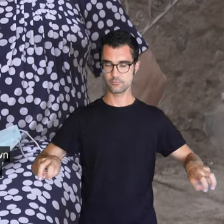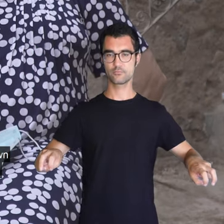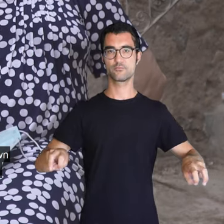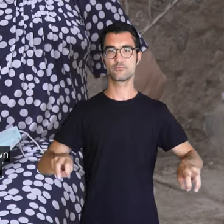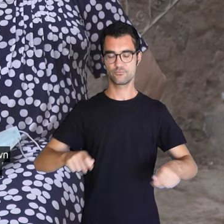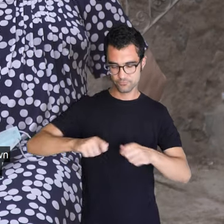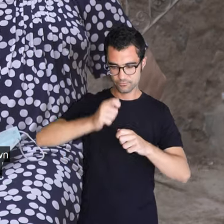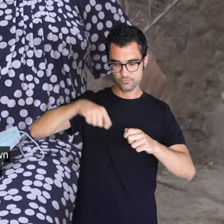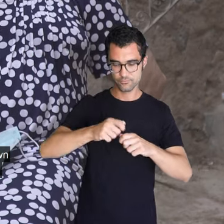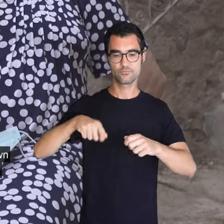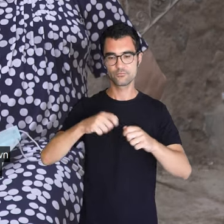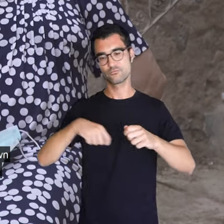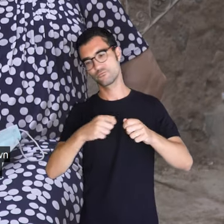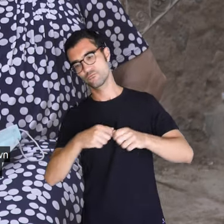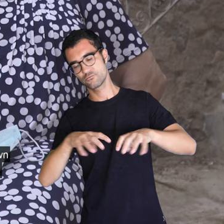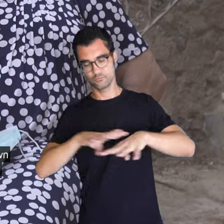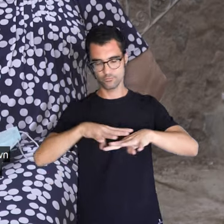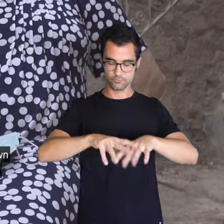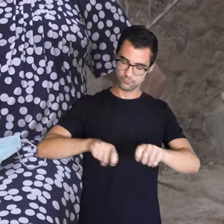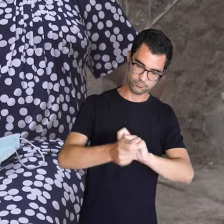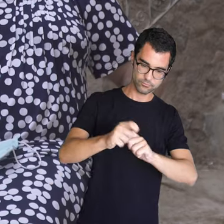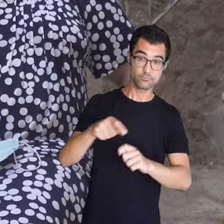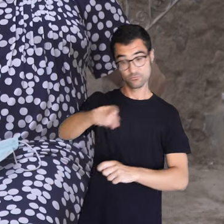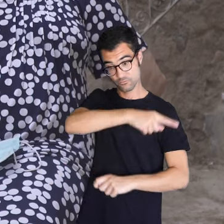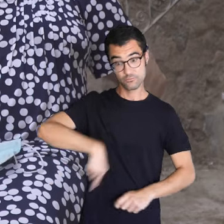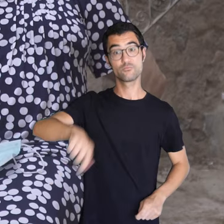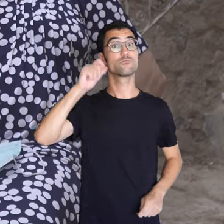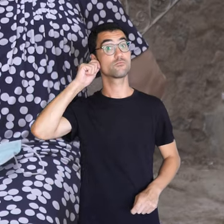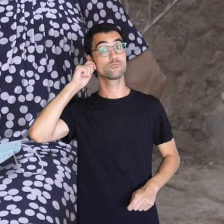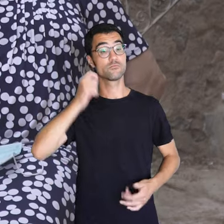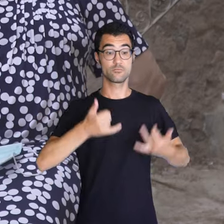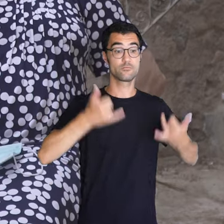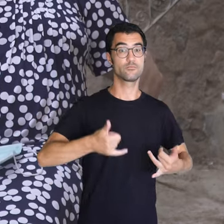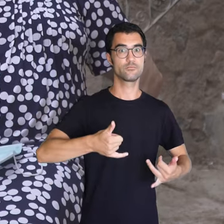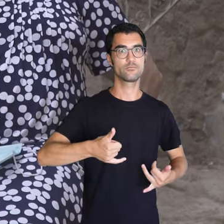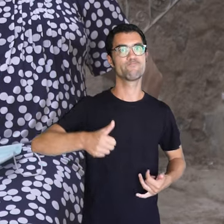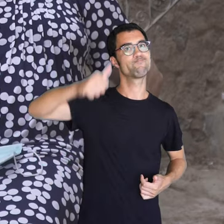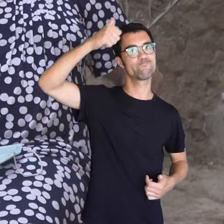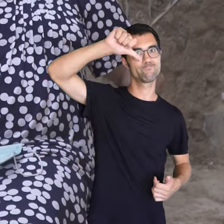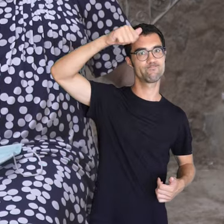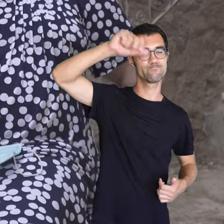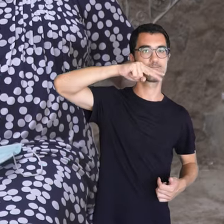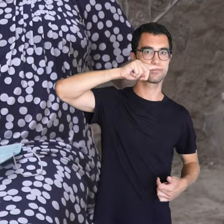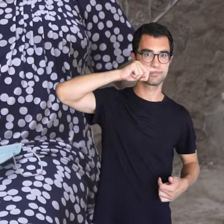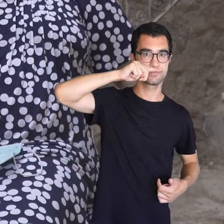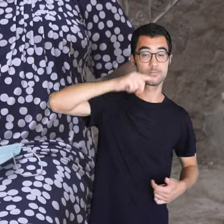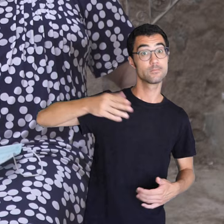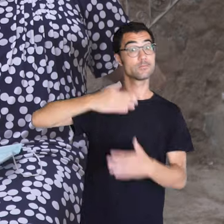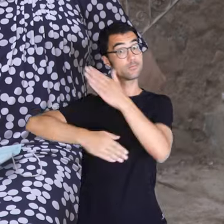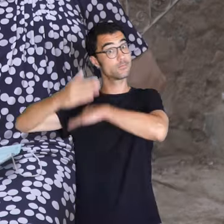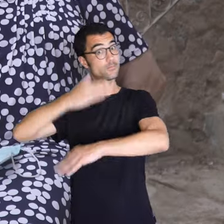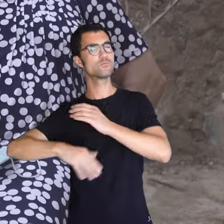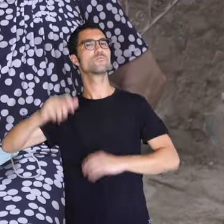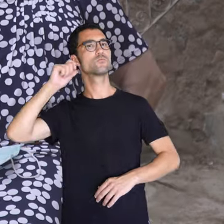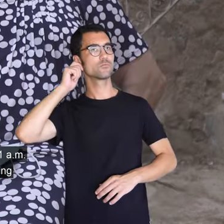d'aquestes antigues, cosien ses xerxes. Eren dones, perquè ara són homos que cosen. Llavors eren ses dones, ses dones